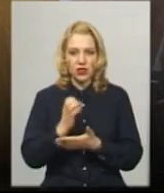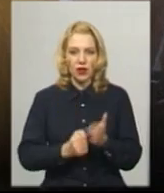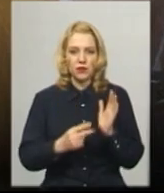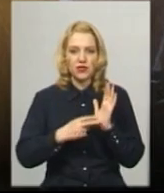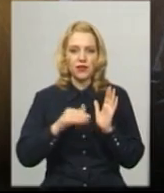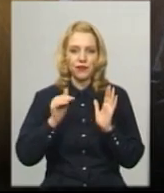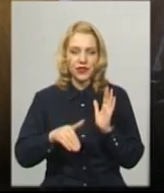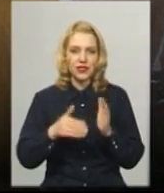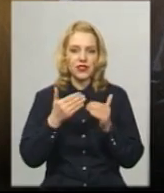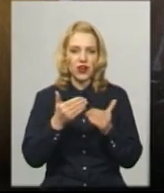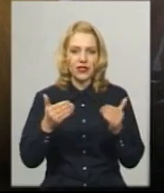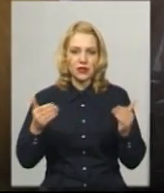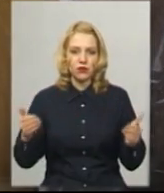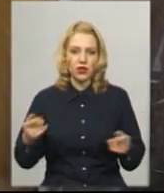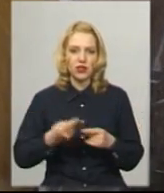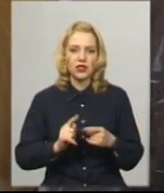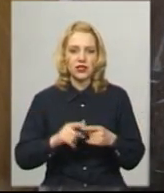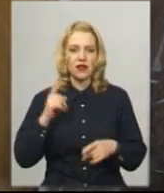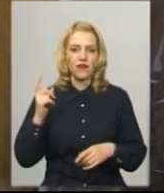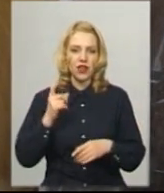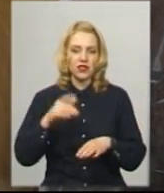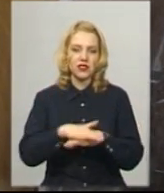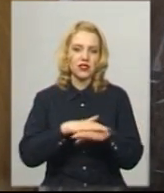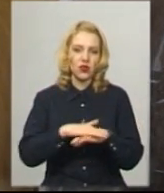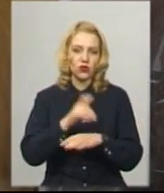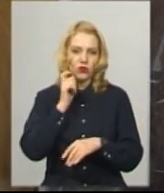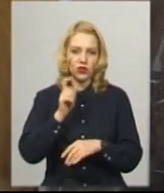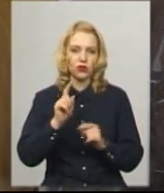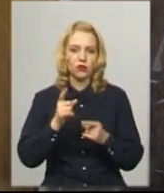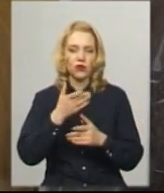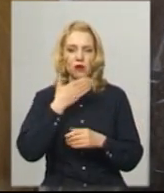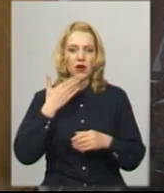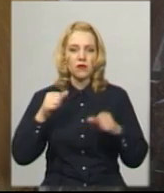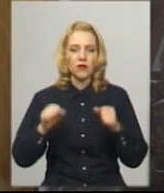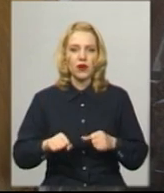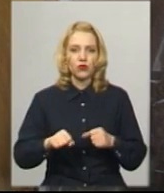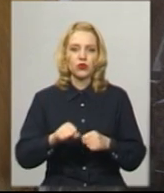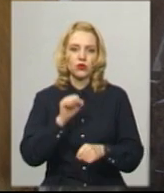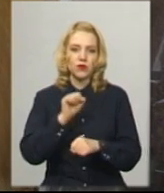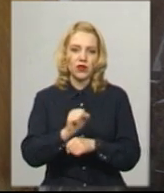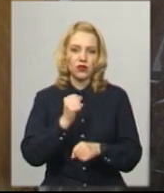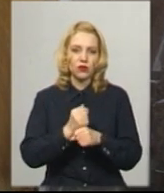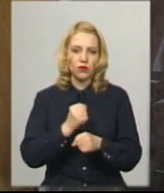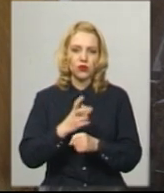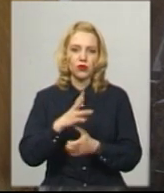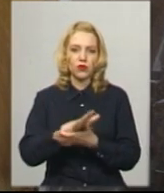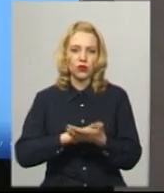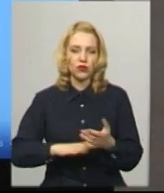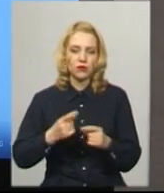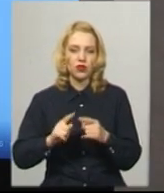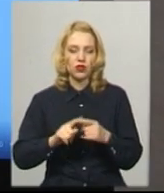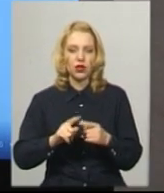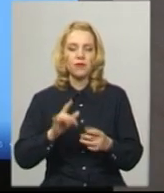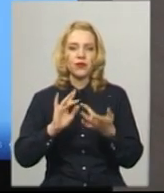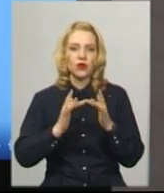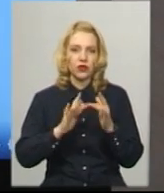експонатів. І це власність народу України. Тому ми не маємо права зупиняти роботу і ми продовжуємо її онлайн.